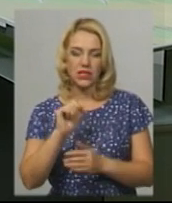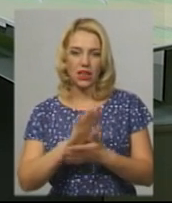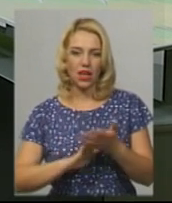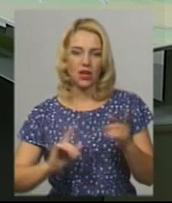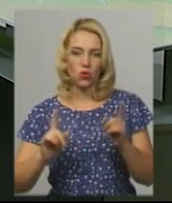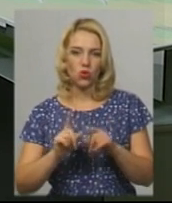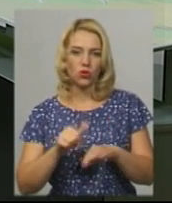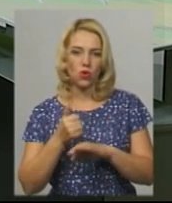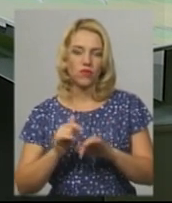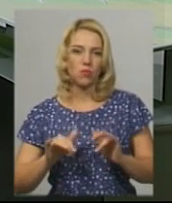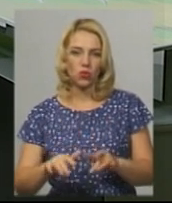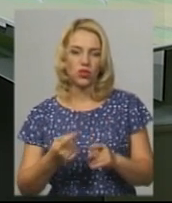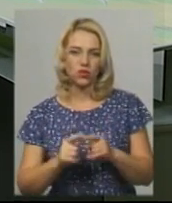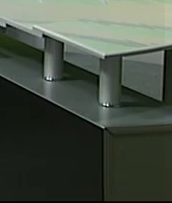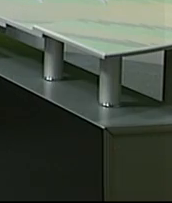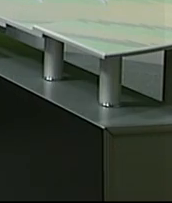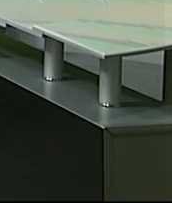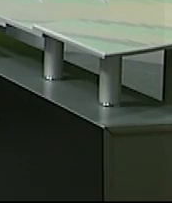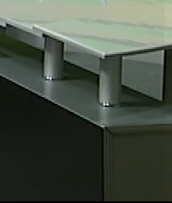Далі коротко про головні події сьогодні.